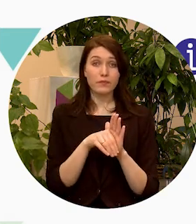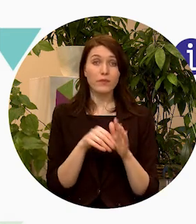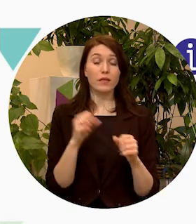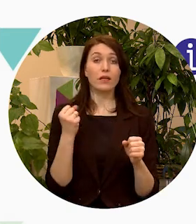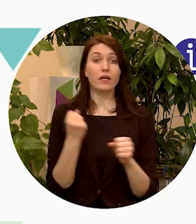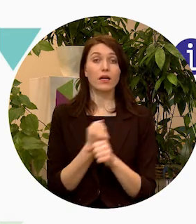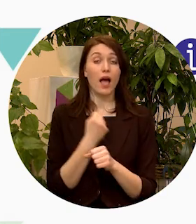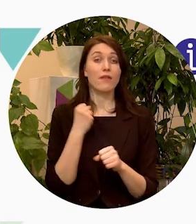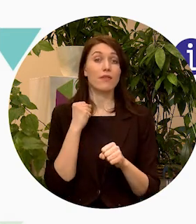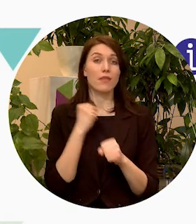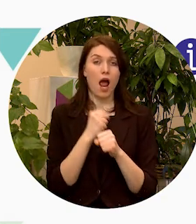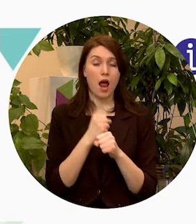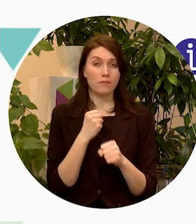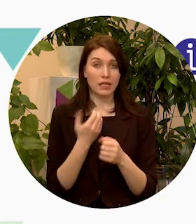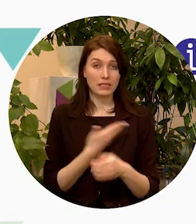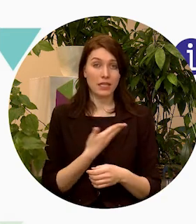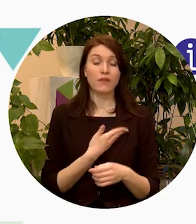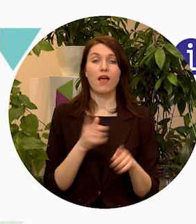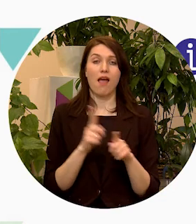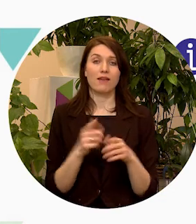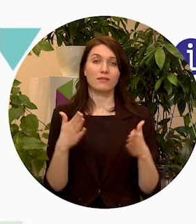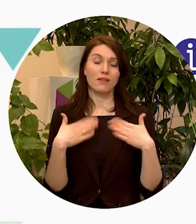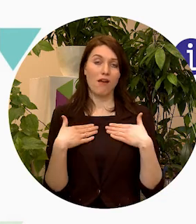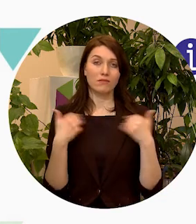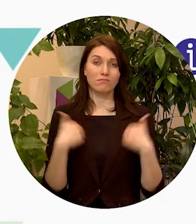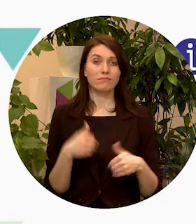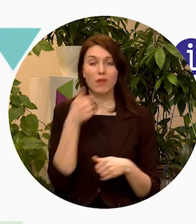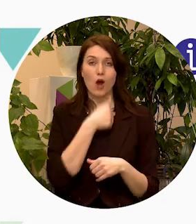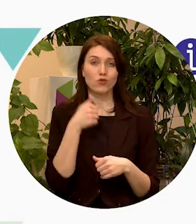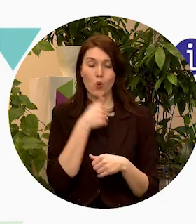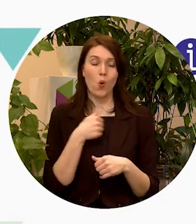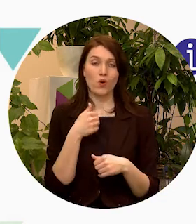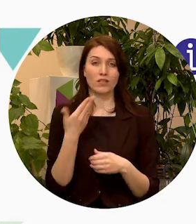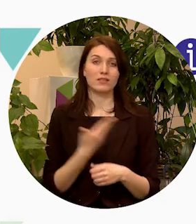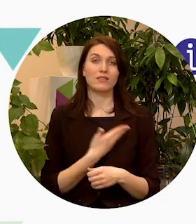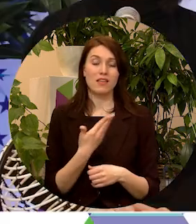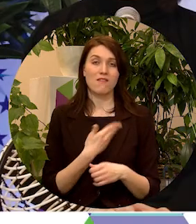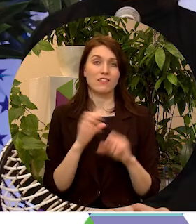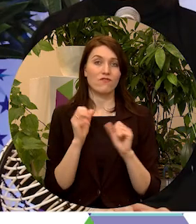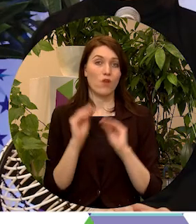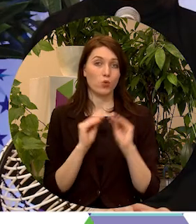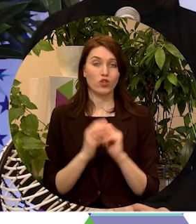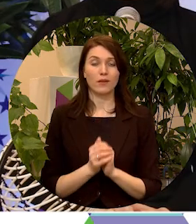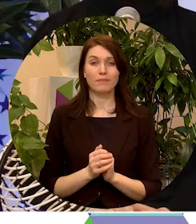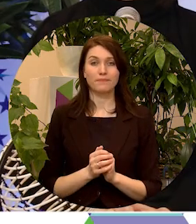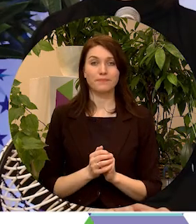darba dzīvē, gan arī savas personīgās autonomās dzīves veidošanā.